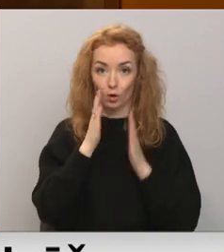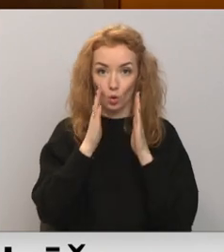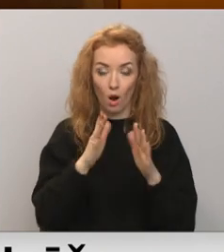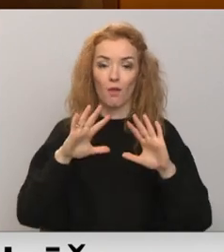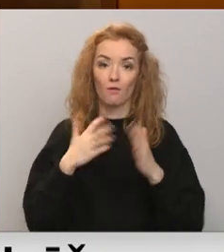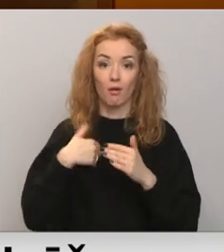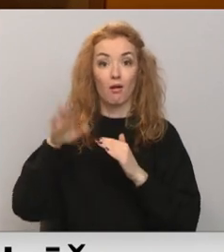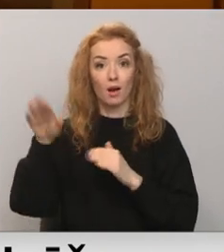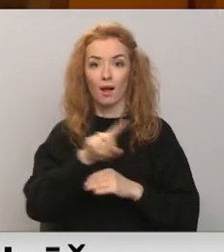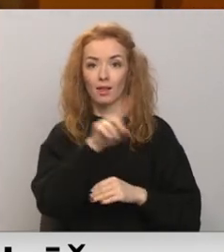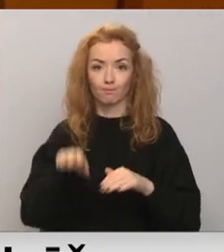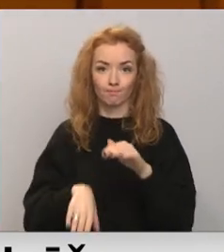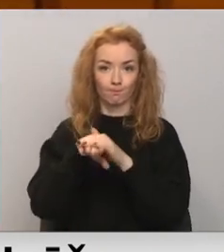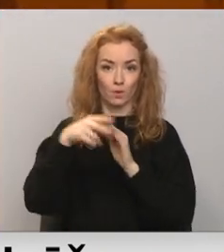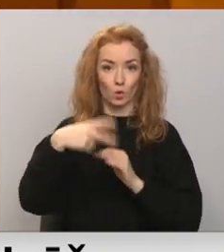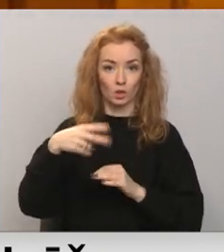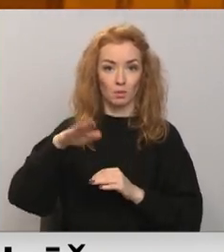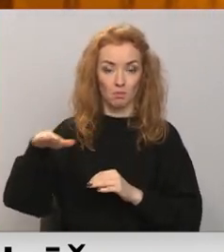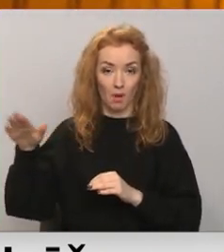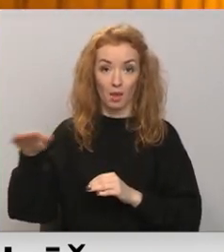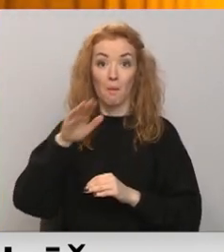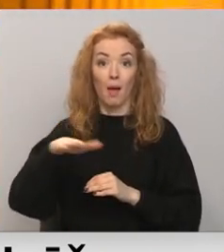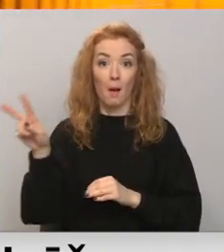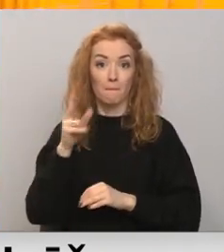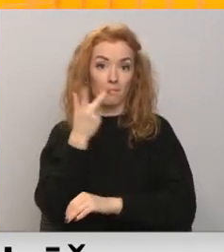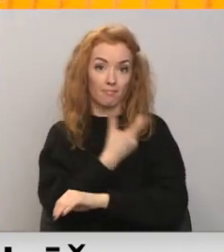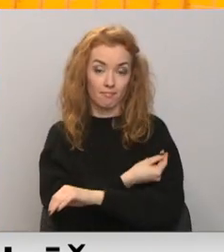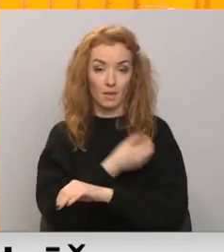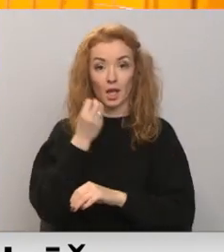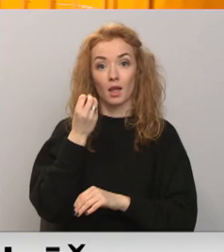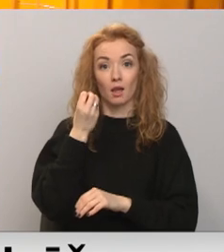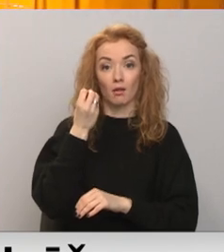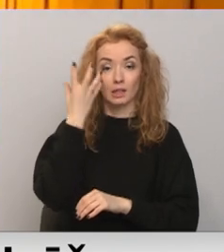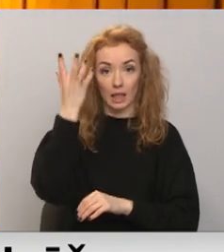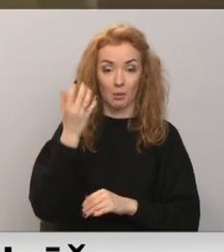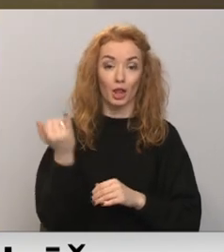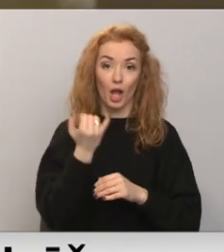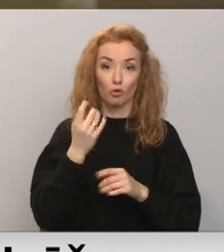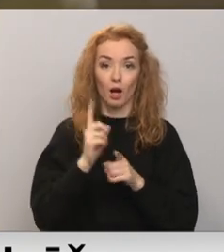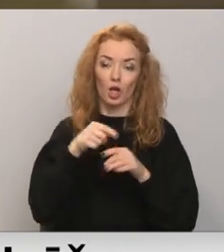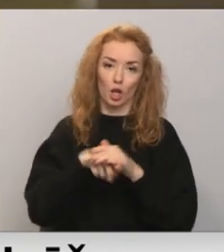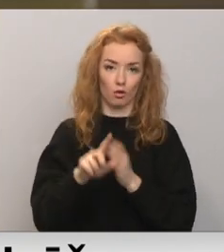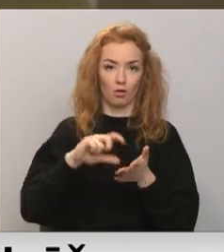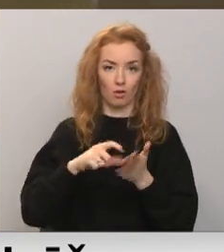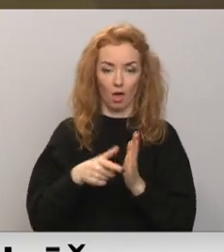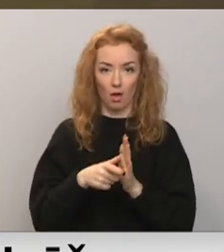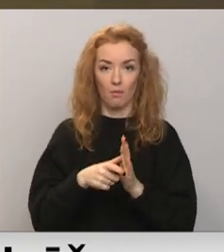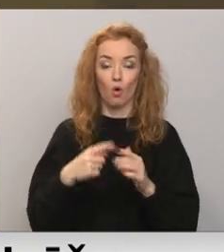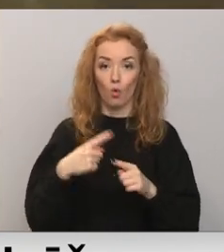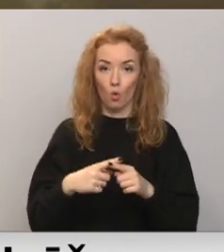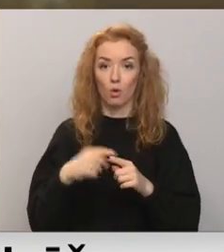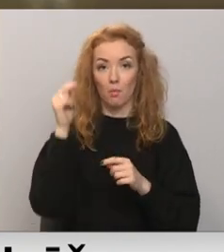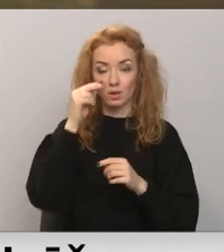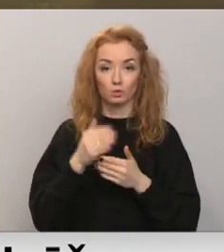jārā līdz 20 bērniem. Vakcinētiem bērniem intraša izglītība varētu notikt arī telpās. Pēc mājasētas izglītības jomā tiktu turpināta